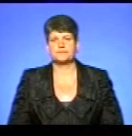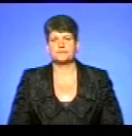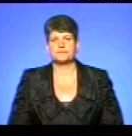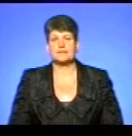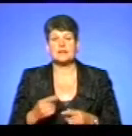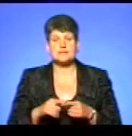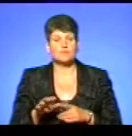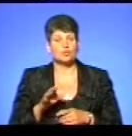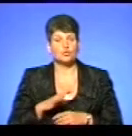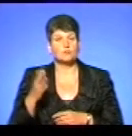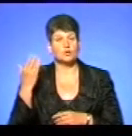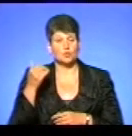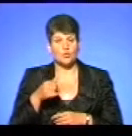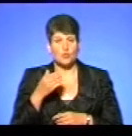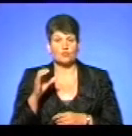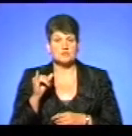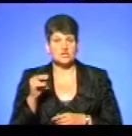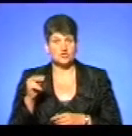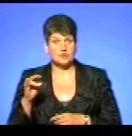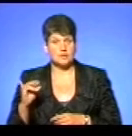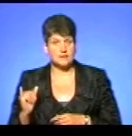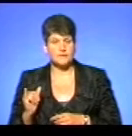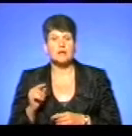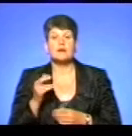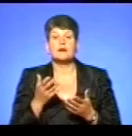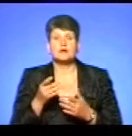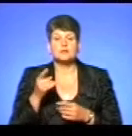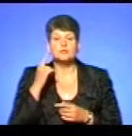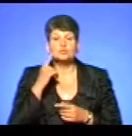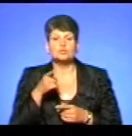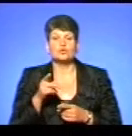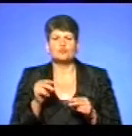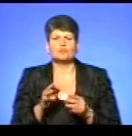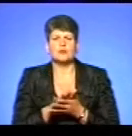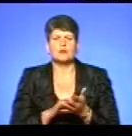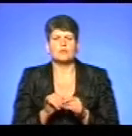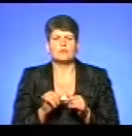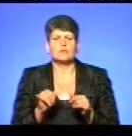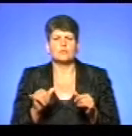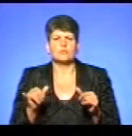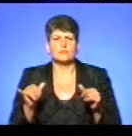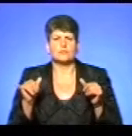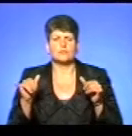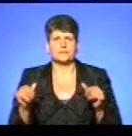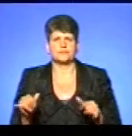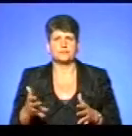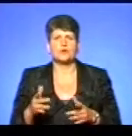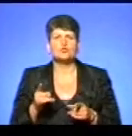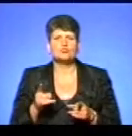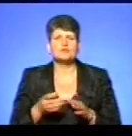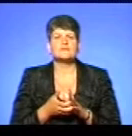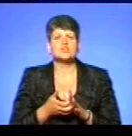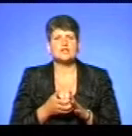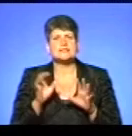Це було минулого року, нагадаю, в січні. Отож, на вашу думку, чому африканська чума свиней і далі продовжує так стрімко поширюватися? Чого не